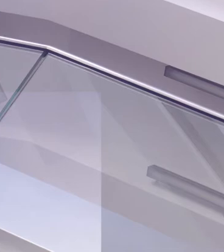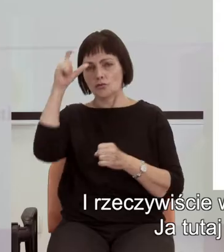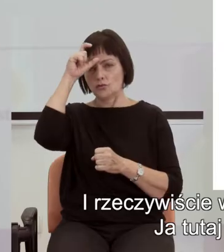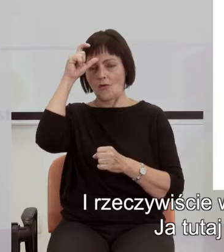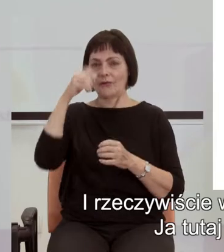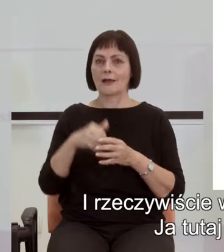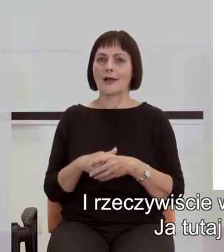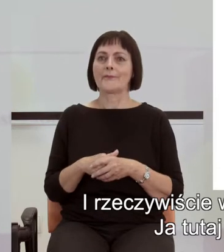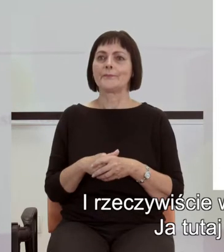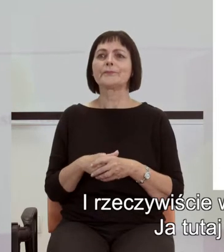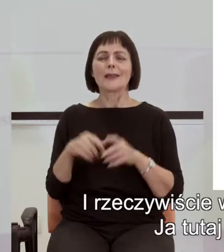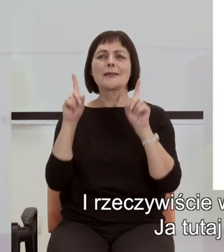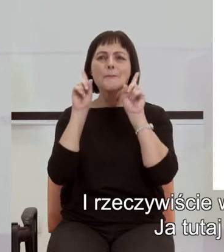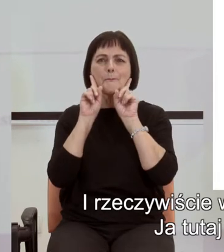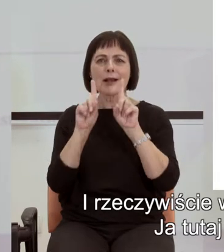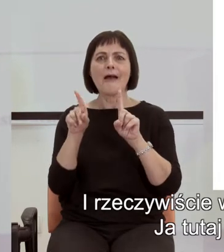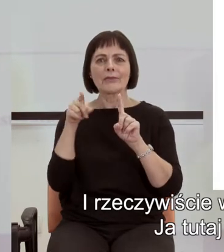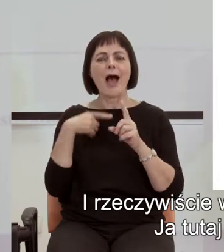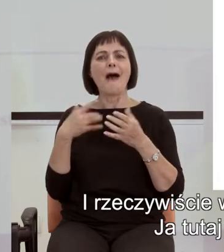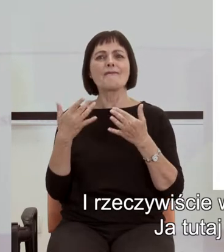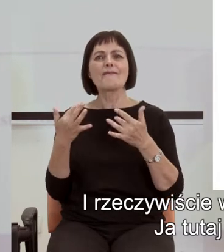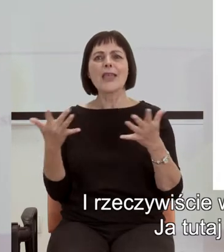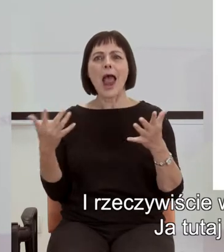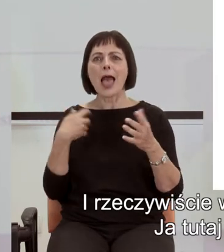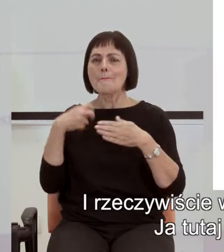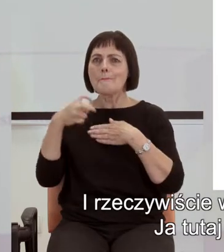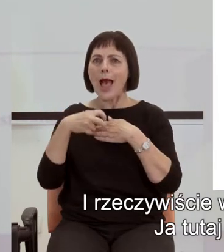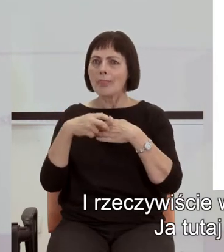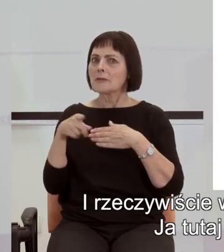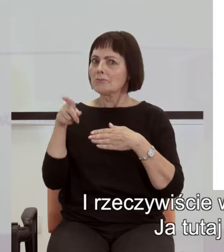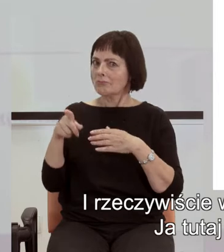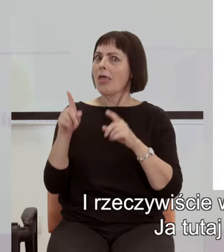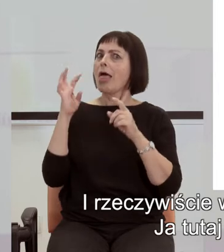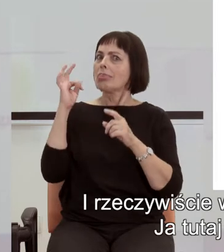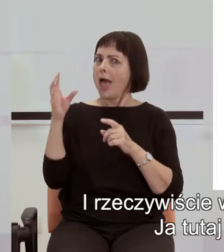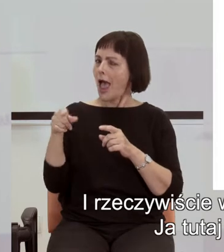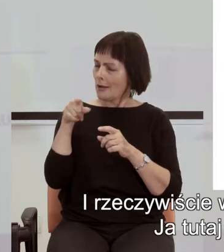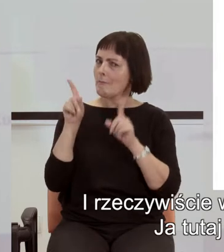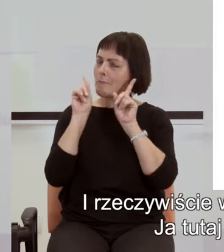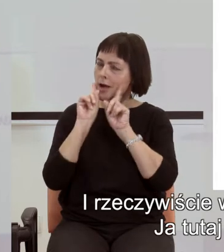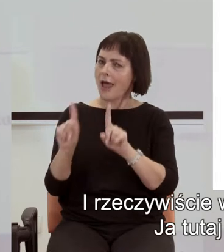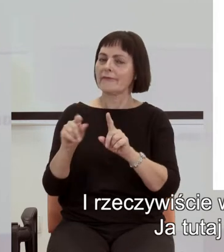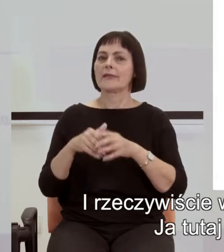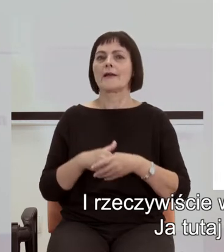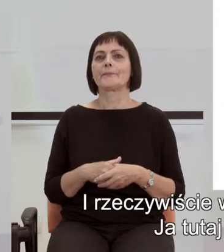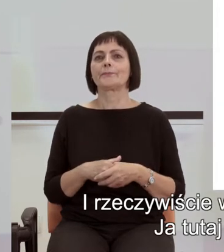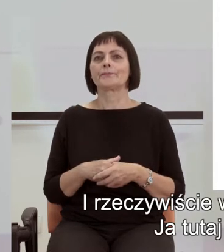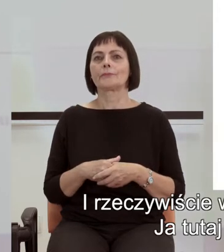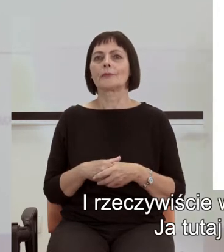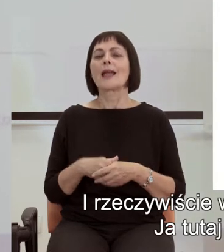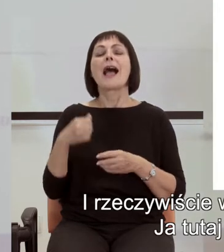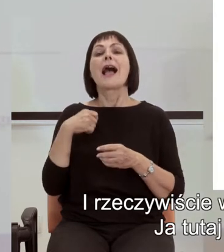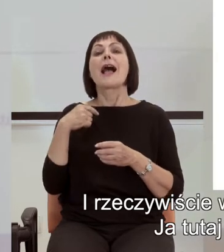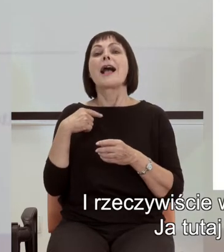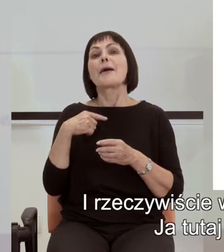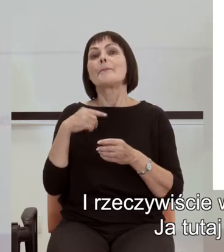I rzeczywiście wiele, wiele badań potwierdza zasadność tej tezy. Ja